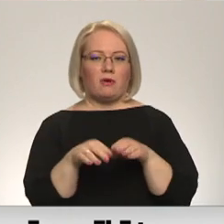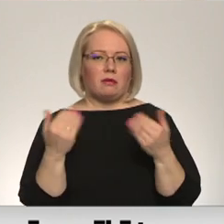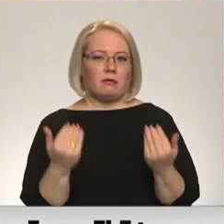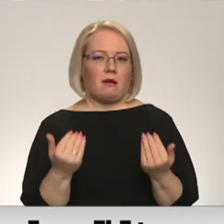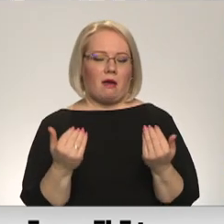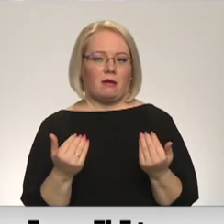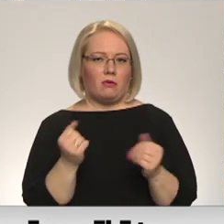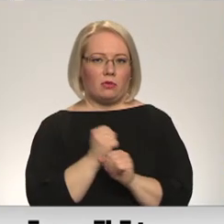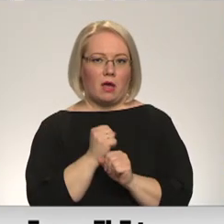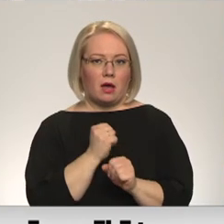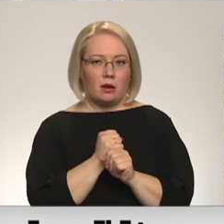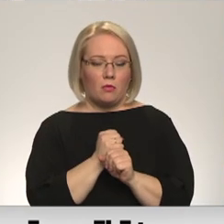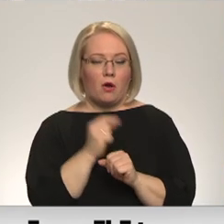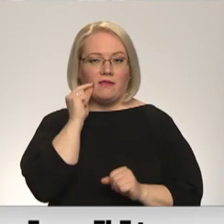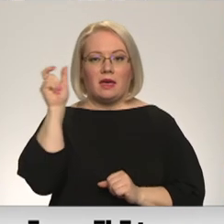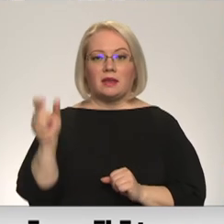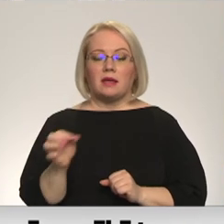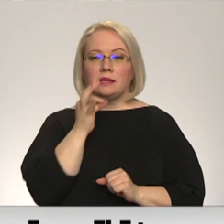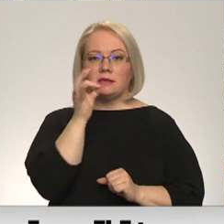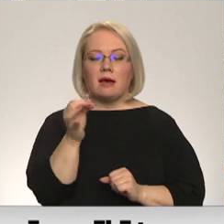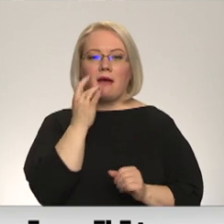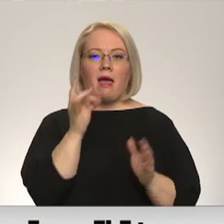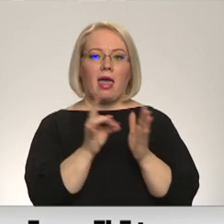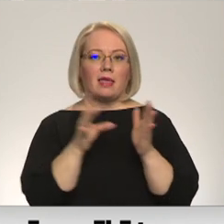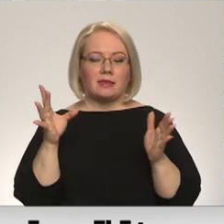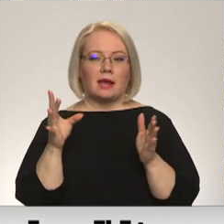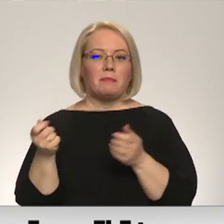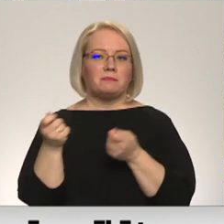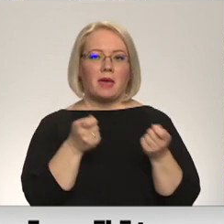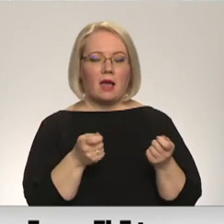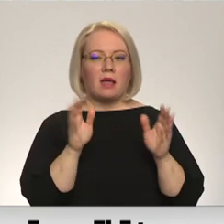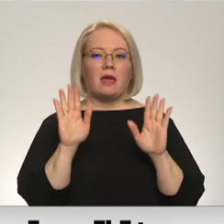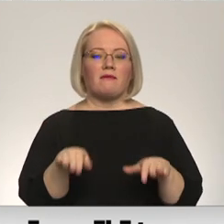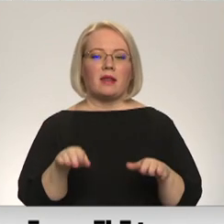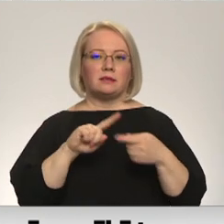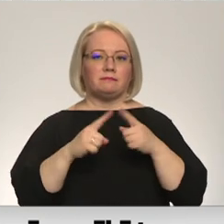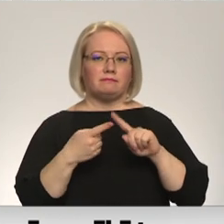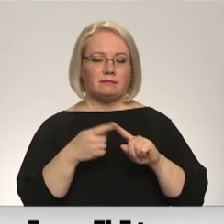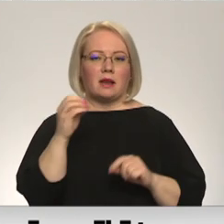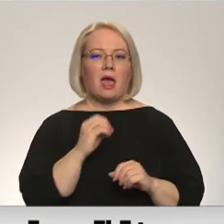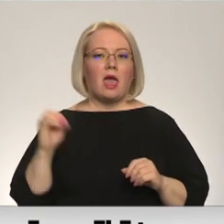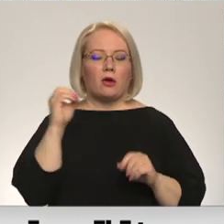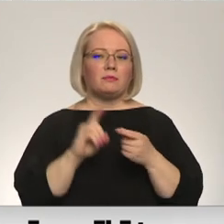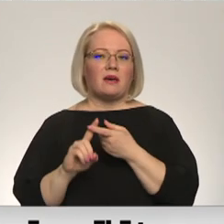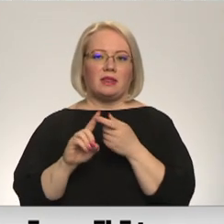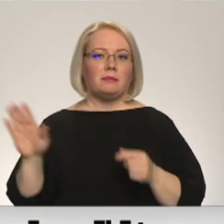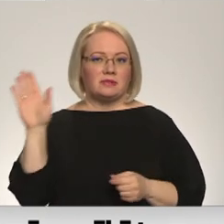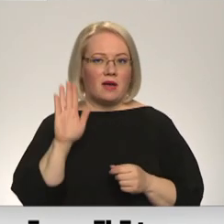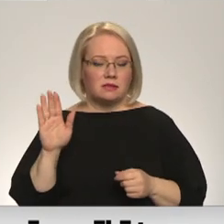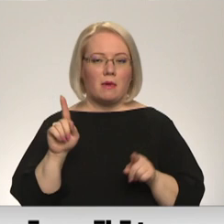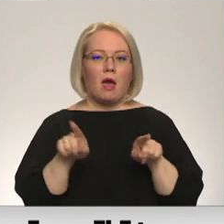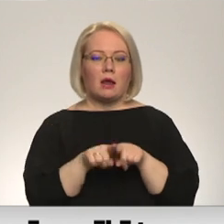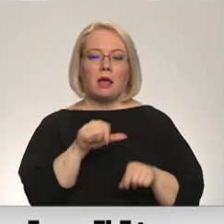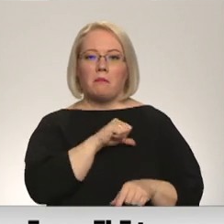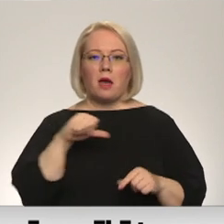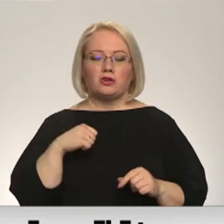darba režīmu. Junkhāns stāsts, ka elektrības piegādēm varēšot turpināt izmantot savienojums ar Eiropas Savienības valstīm, taču arī pašiem